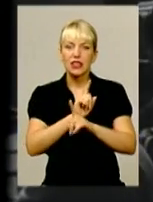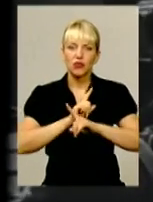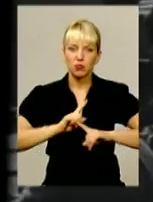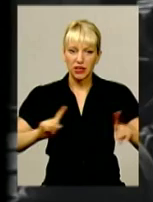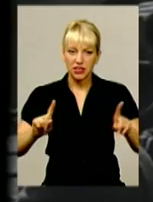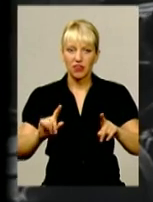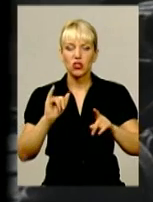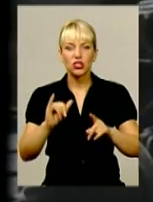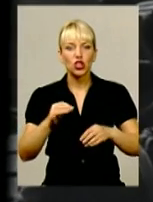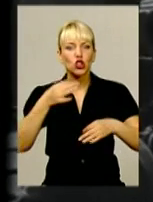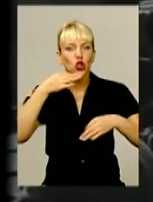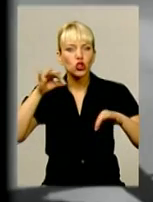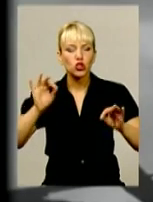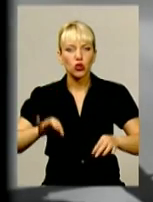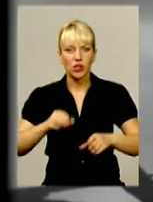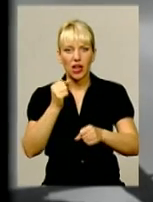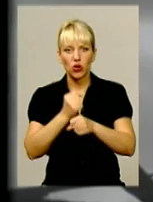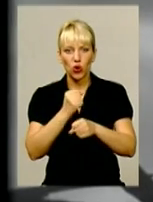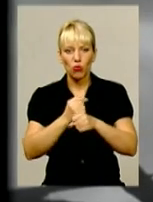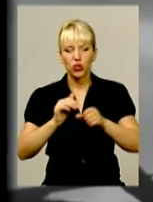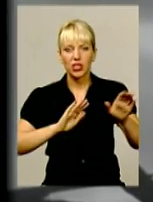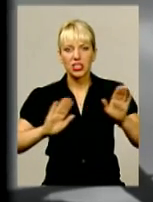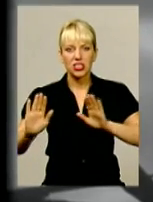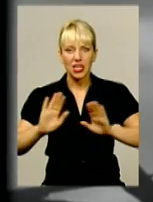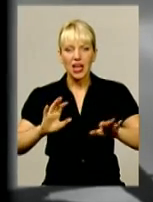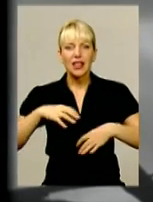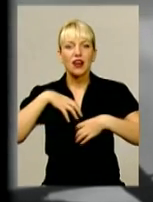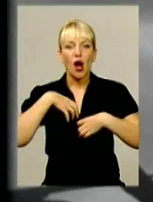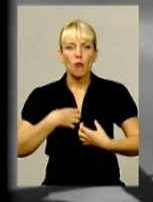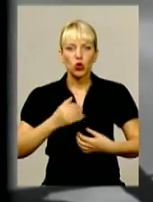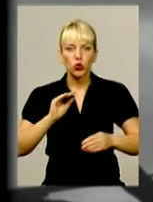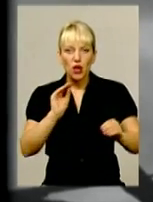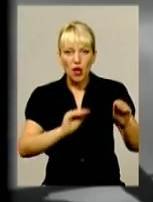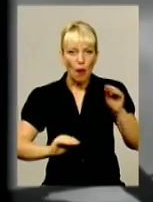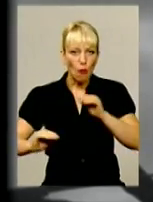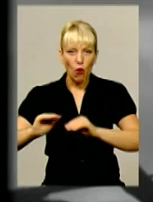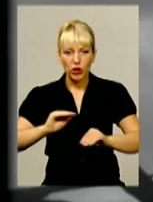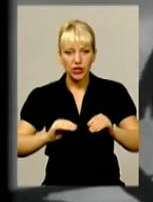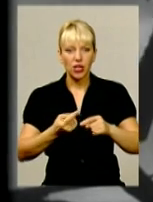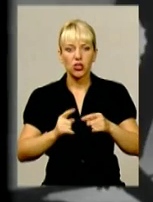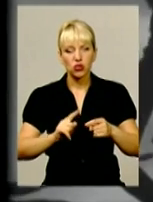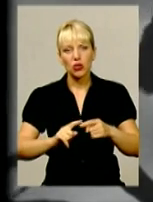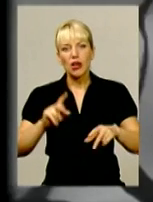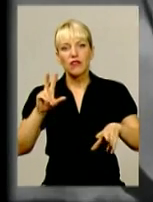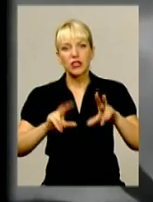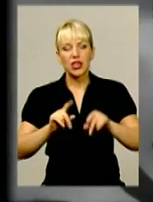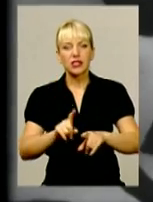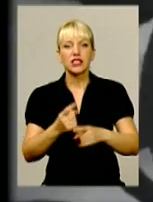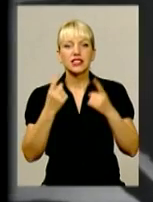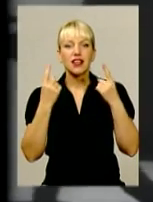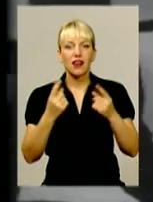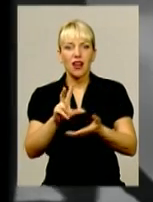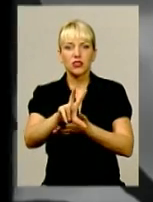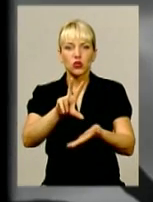досконалій операторській роботі, драматургії та монтажу «Арсенал» заслужено називають найвизначнішим зразком українського